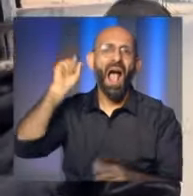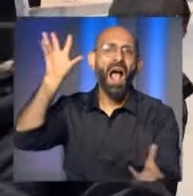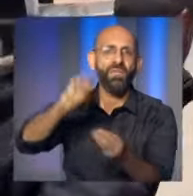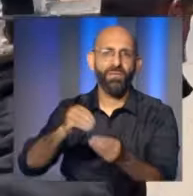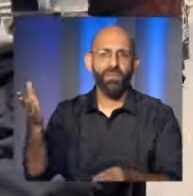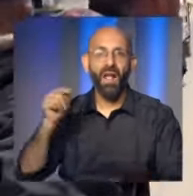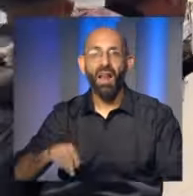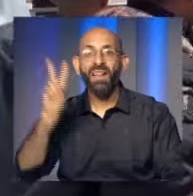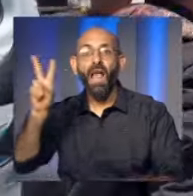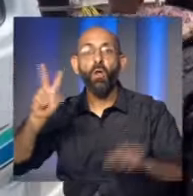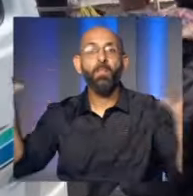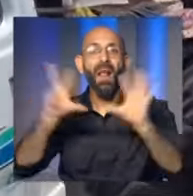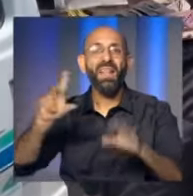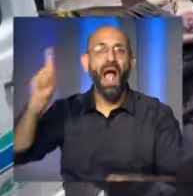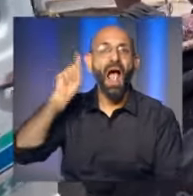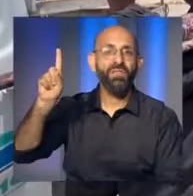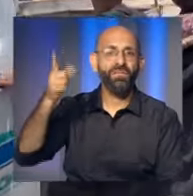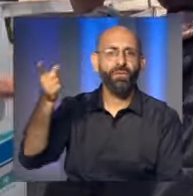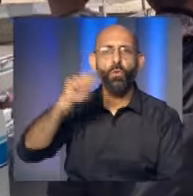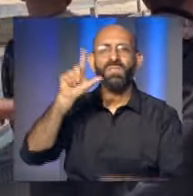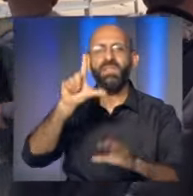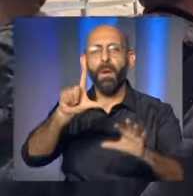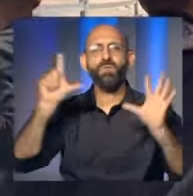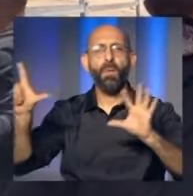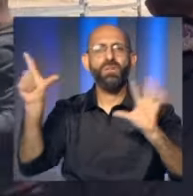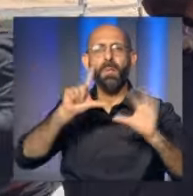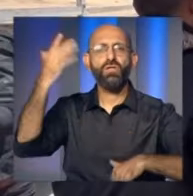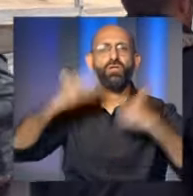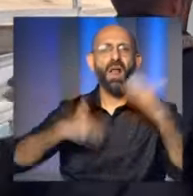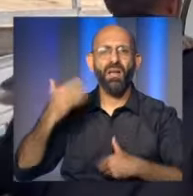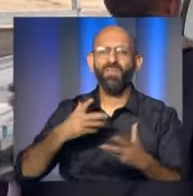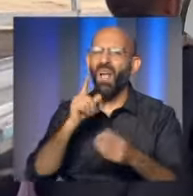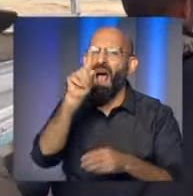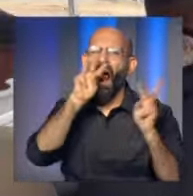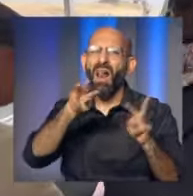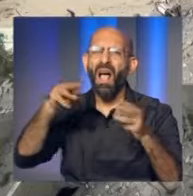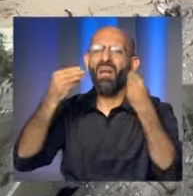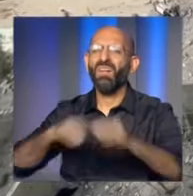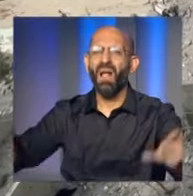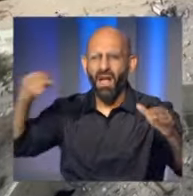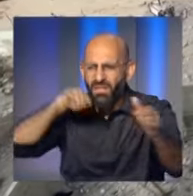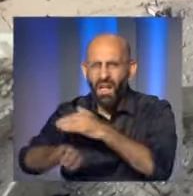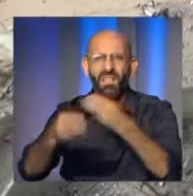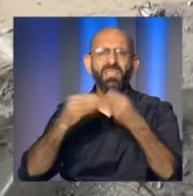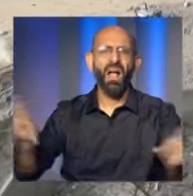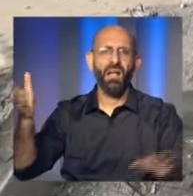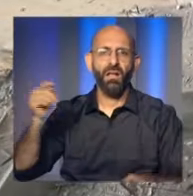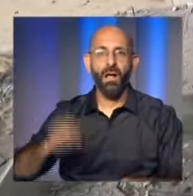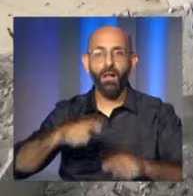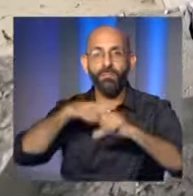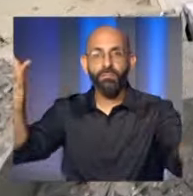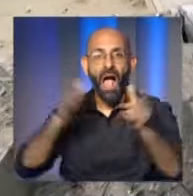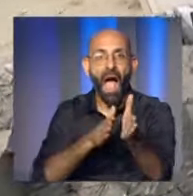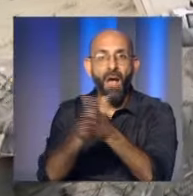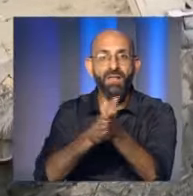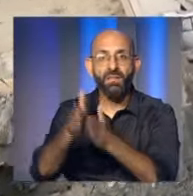وثمانين ألف وسبعمائة وسبعة وسبعين مصاب إضافة إلى ألاف المفهودين في المقابل أعلنت حماس